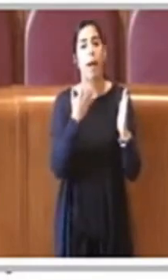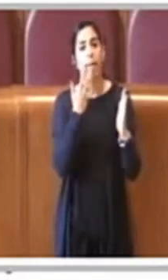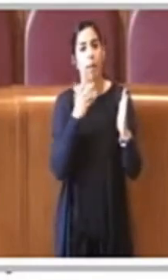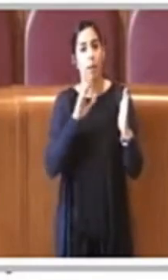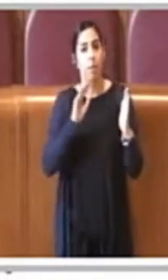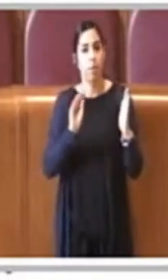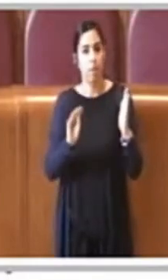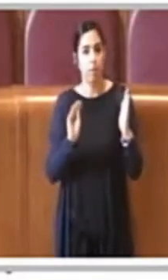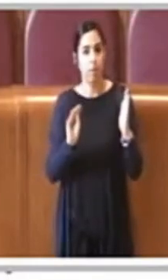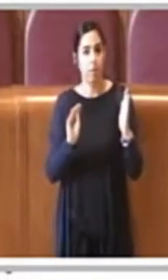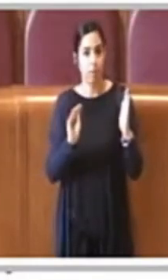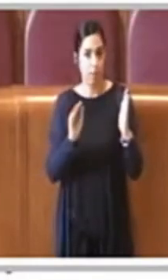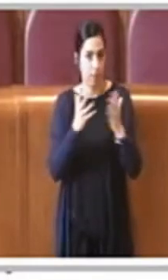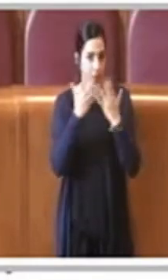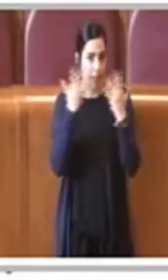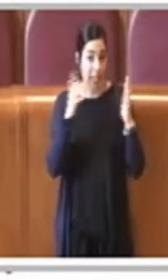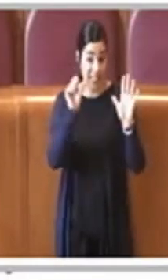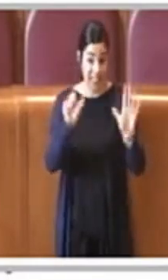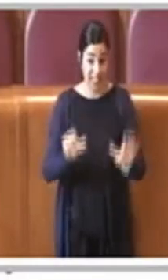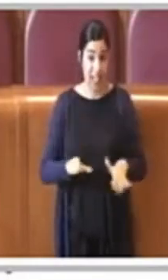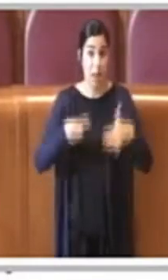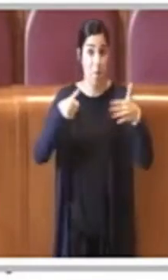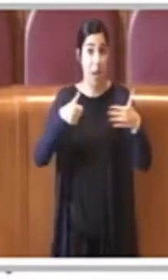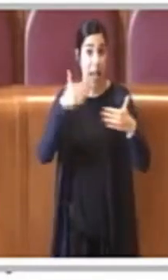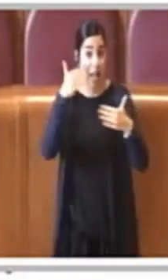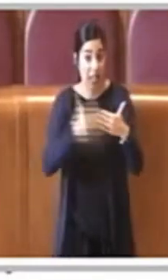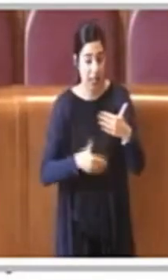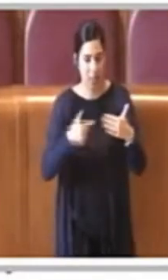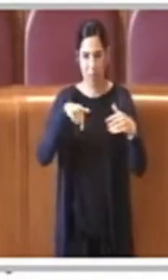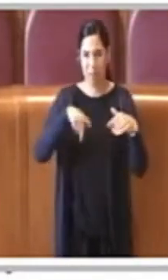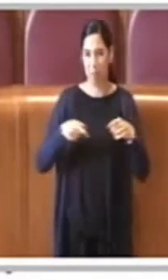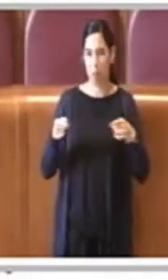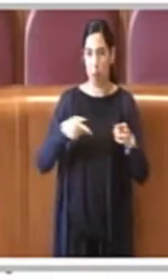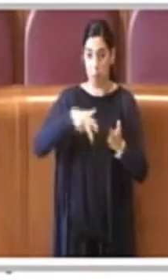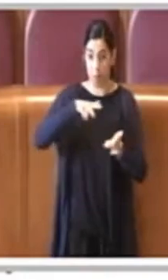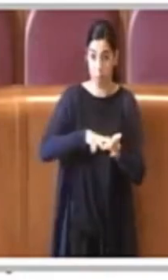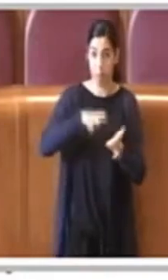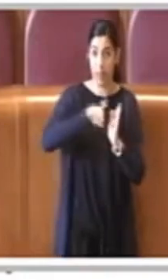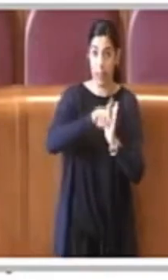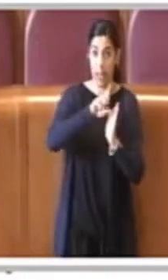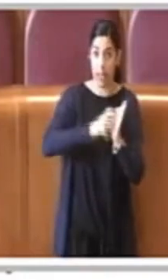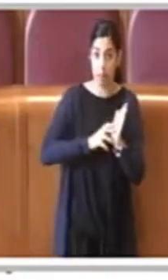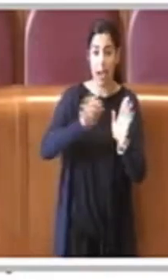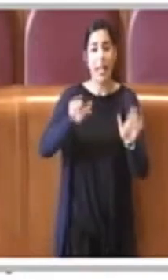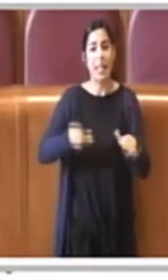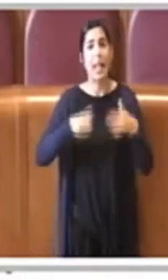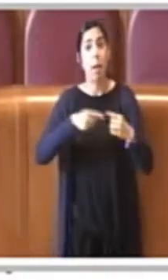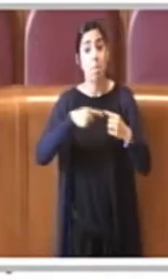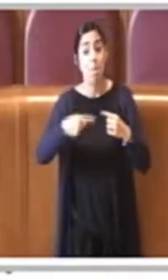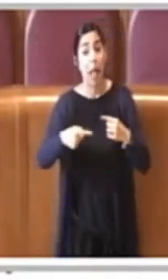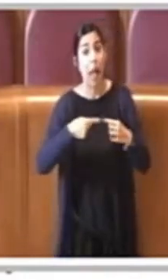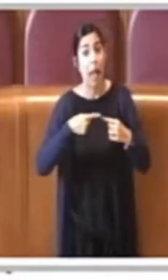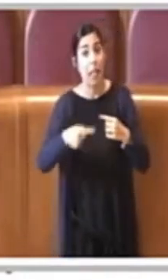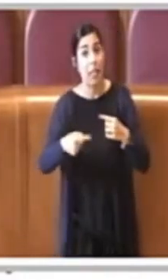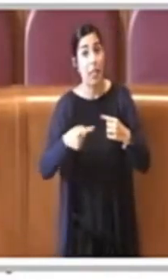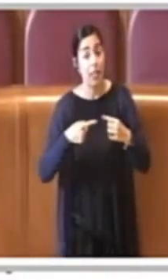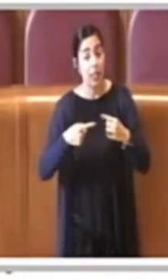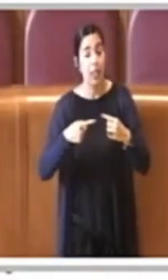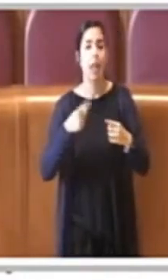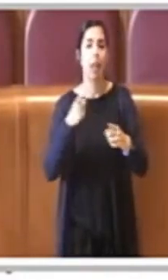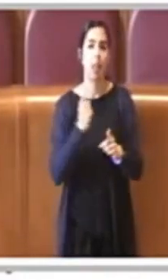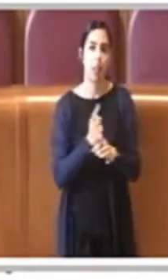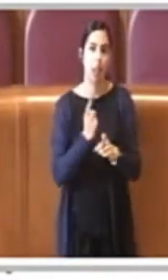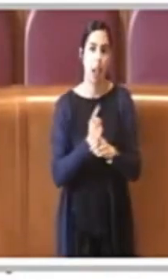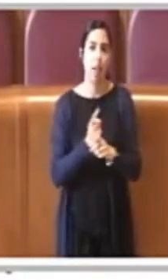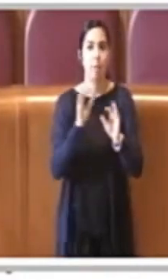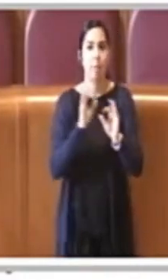entro e non oltre sei mesi dell'approvazione del dispositivo, della delibera appunto di dotarsi di un